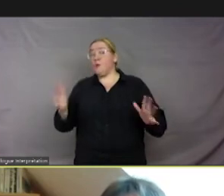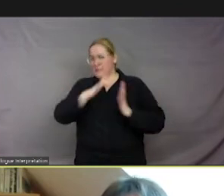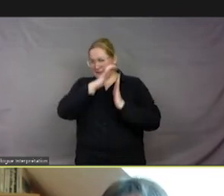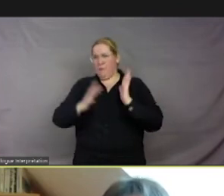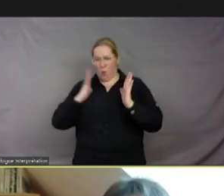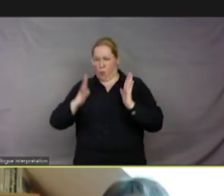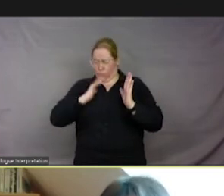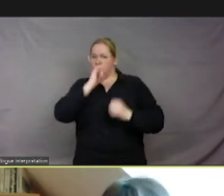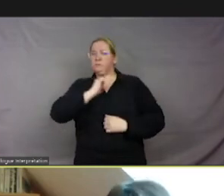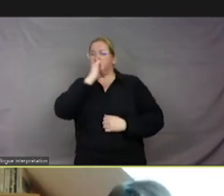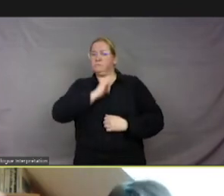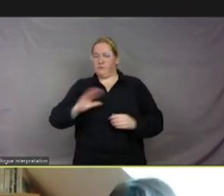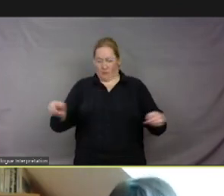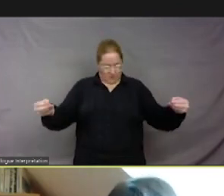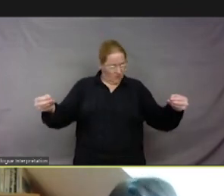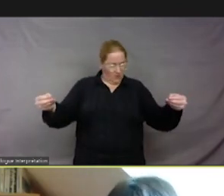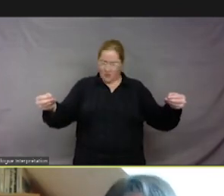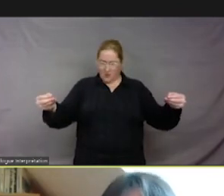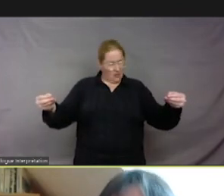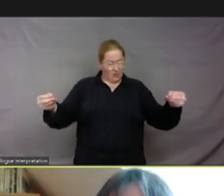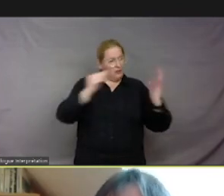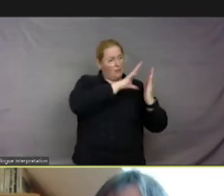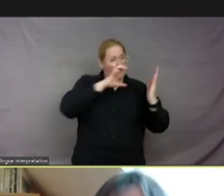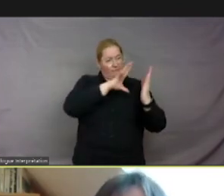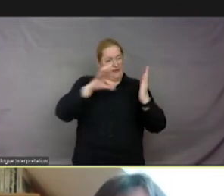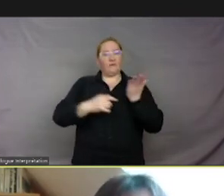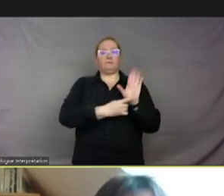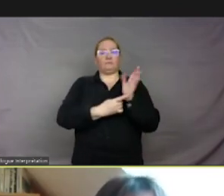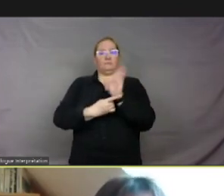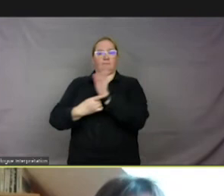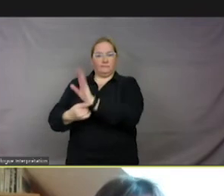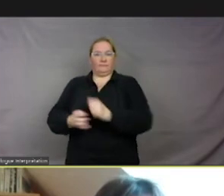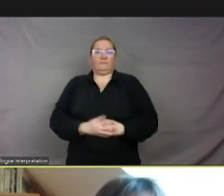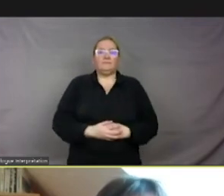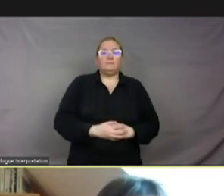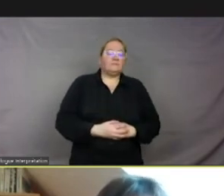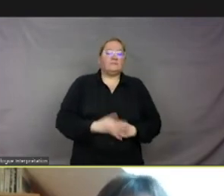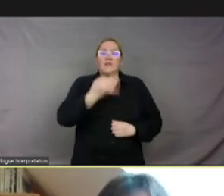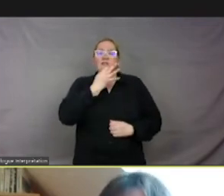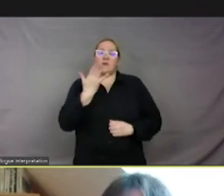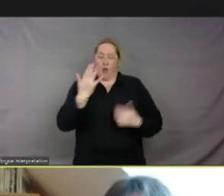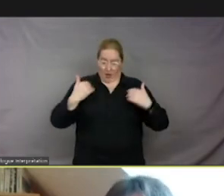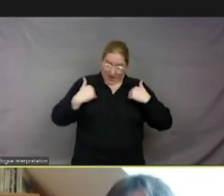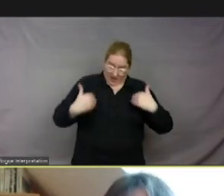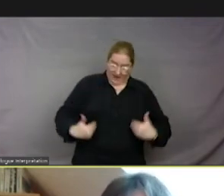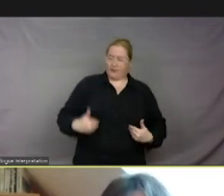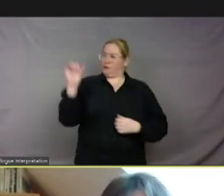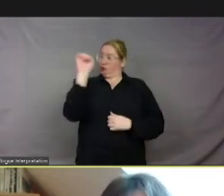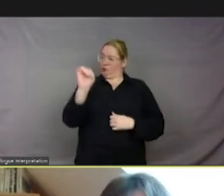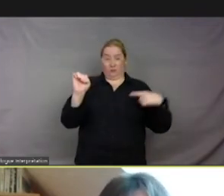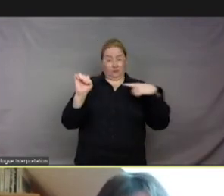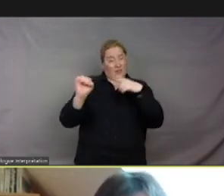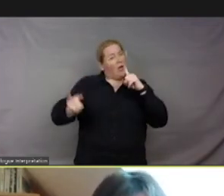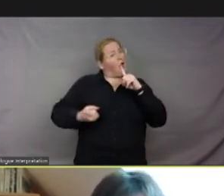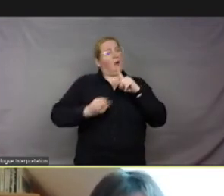Et vous voyez que dans ce rapport, j'ai tiré quelques extraits, on voyait que l'être sentient était important parce qu'un être